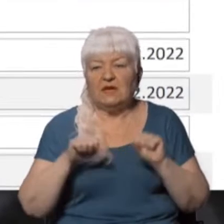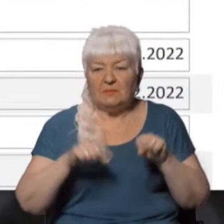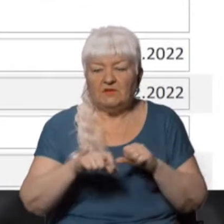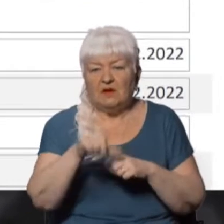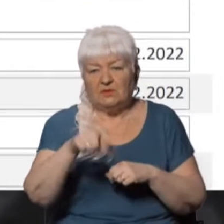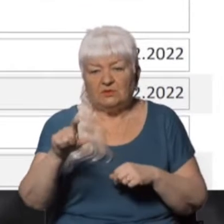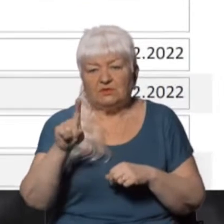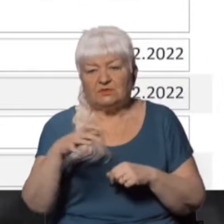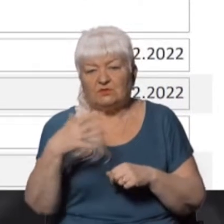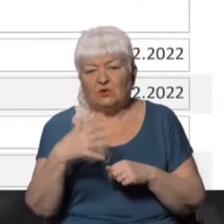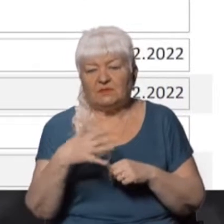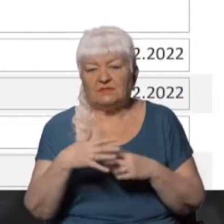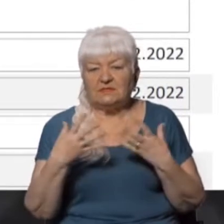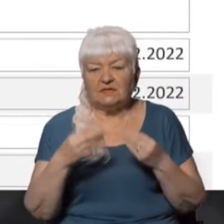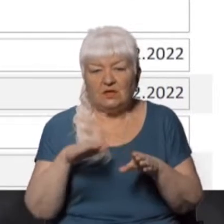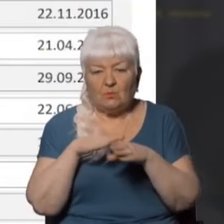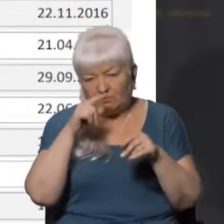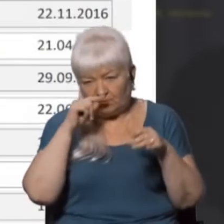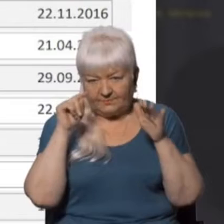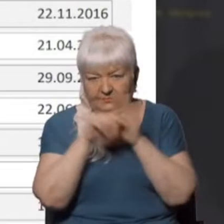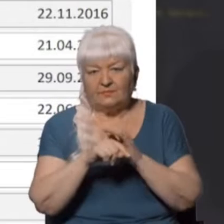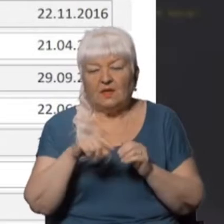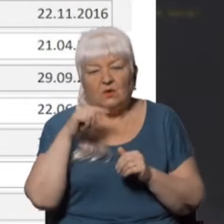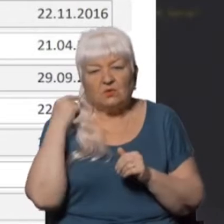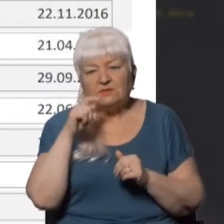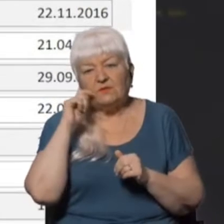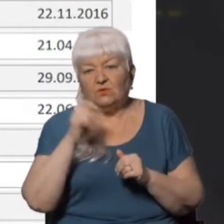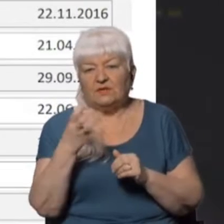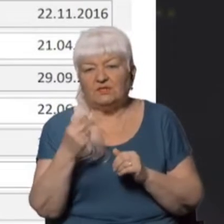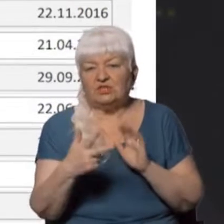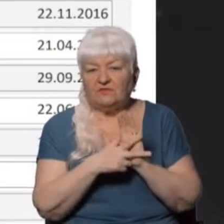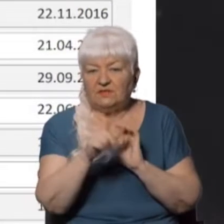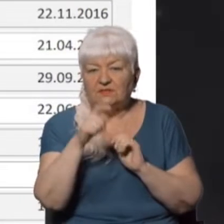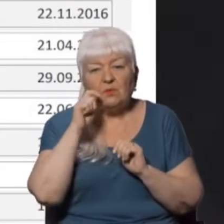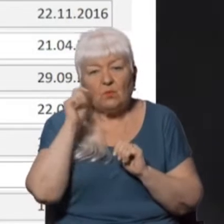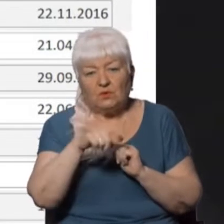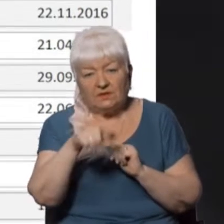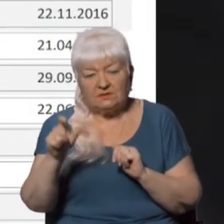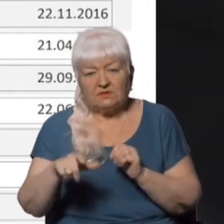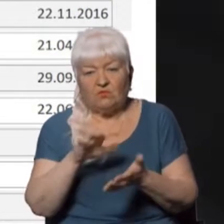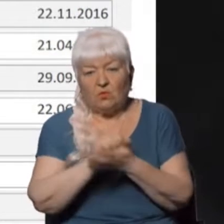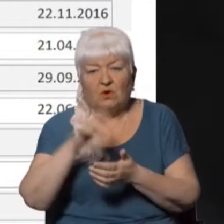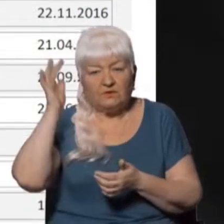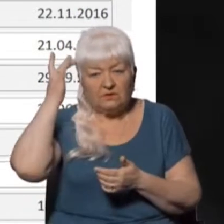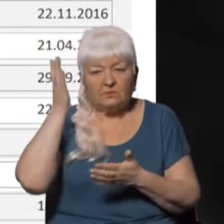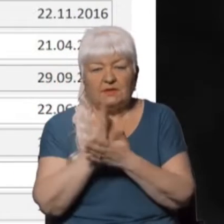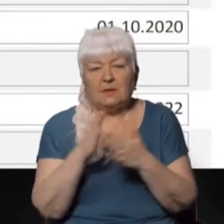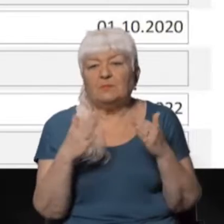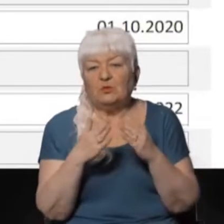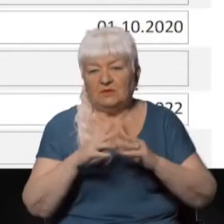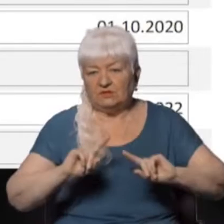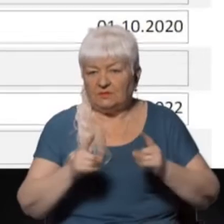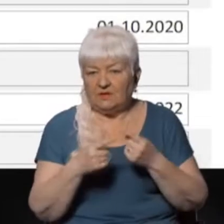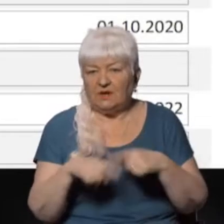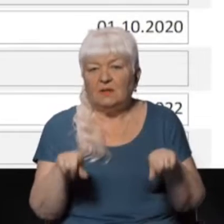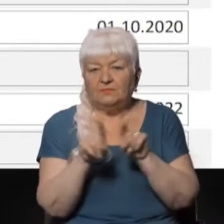150 днів повномасштабного вторгнення Росії в Україну. Ще 8 українських громадян в окупованому Криму знаходяться під домашнім арештом.